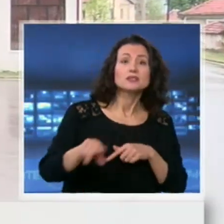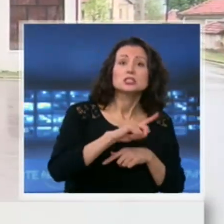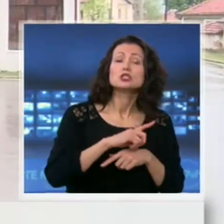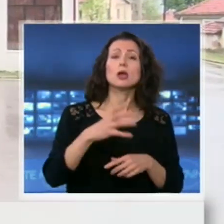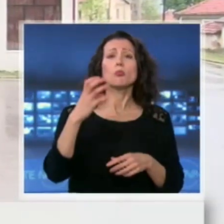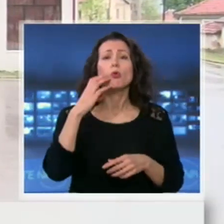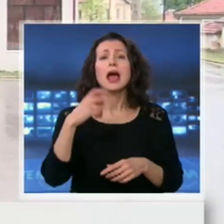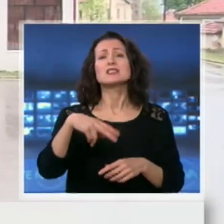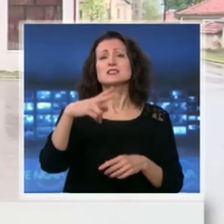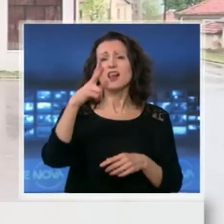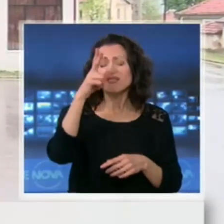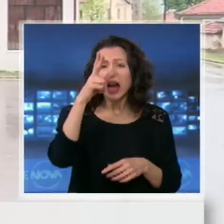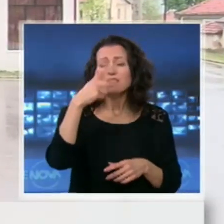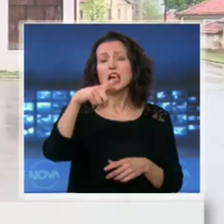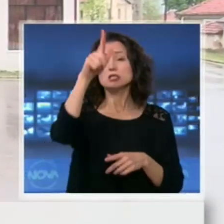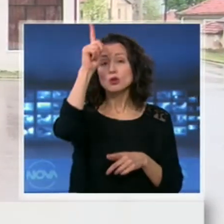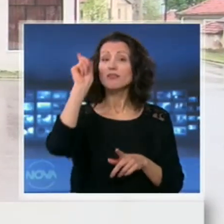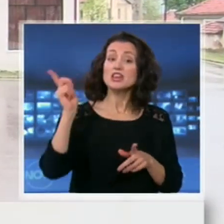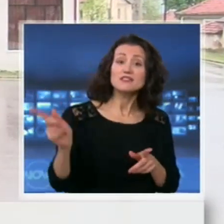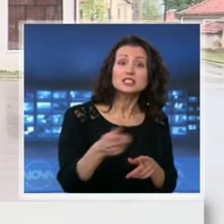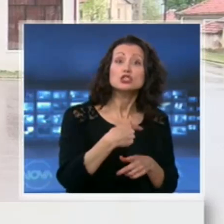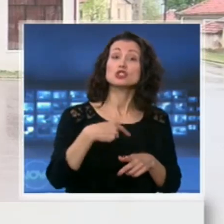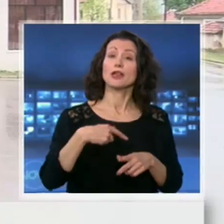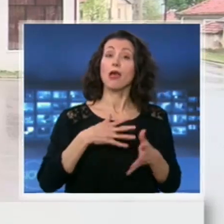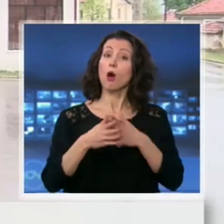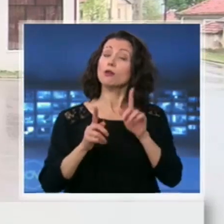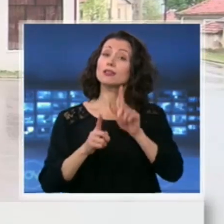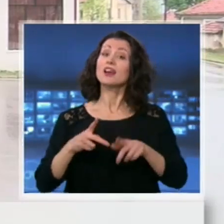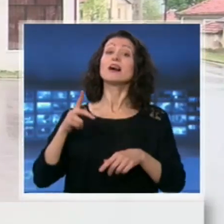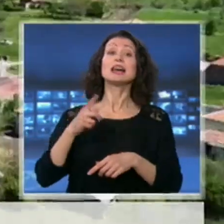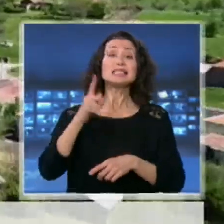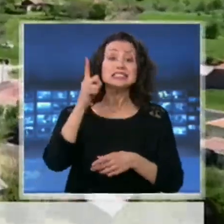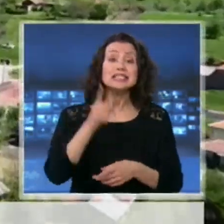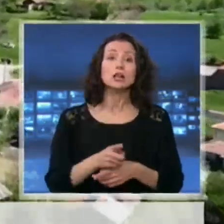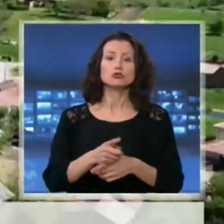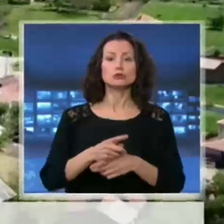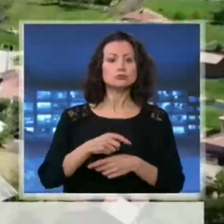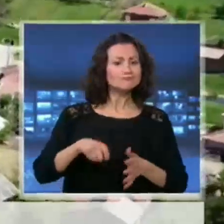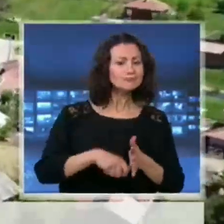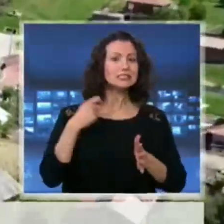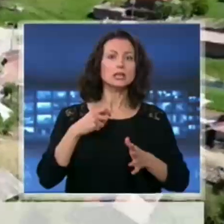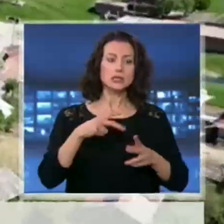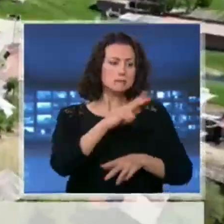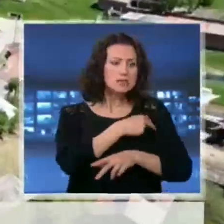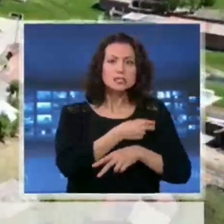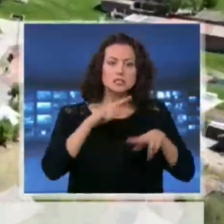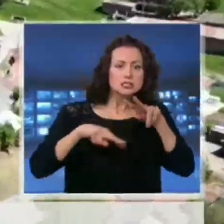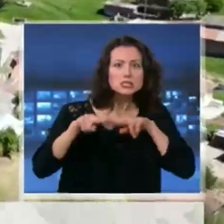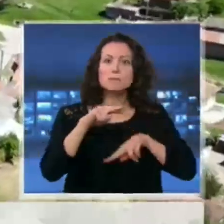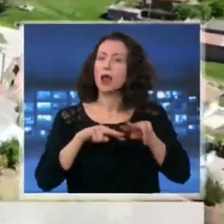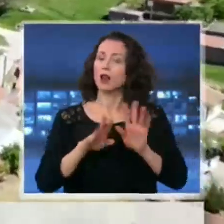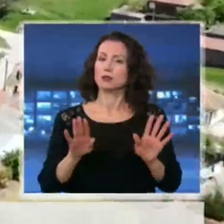Пловоди, Бургас, трябва задължително да минават през стриктен медицински преглед. Оздружението на кмествата искат повече